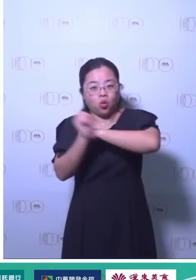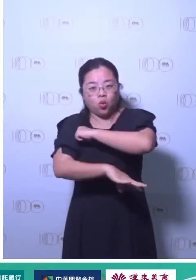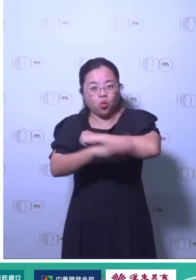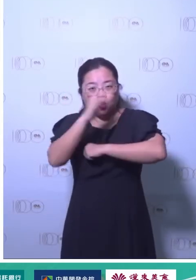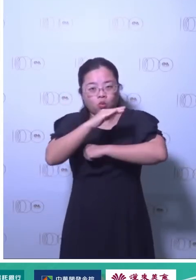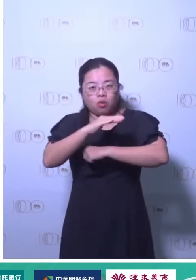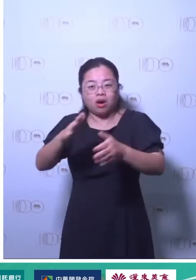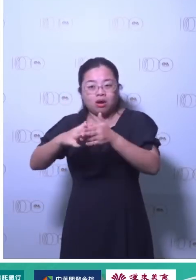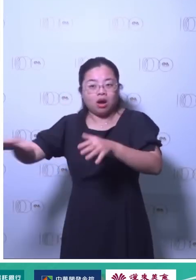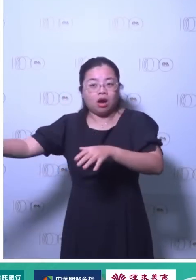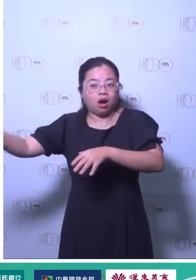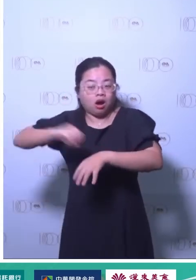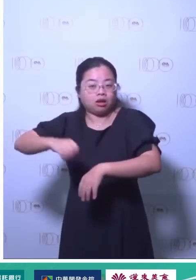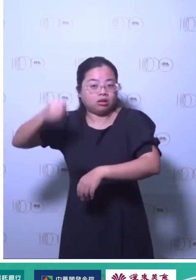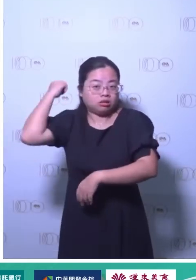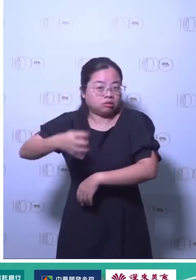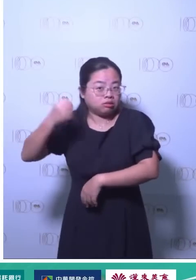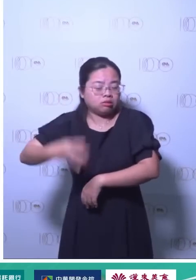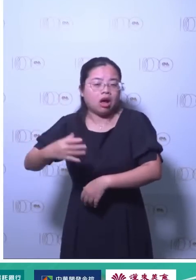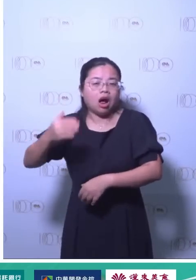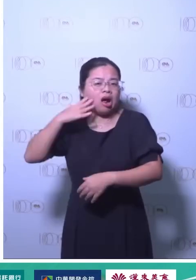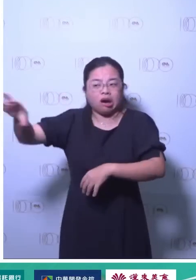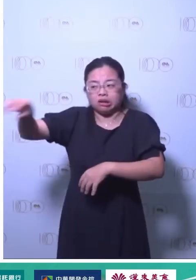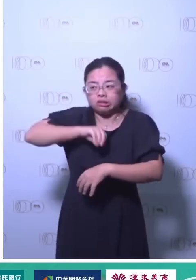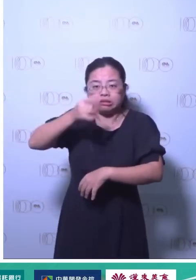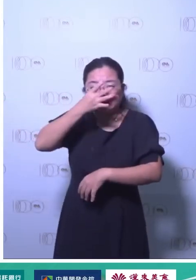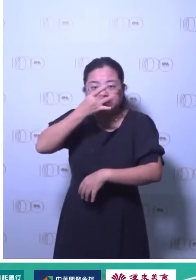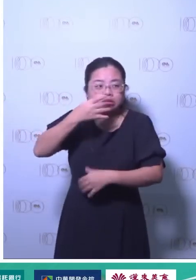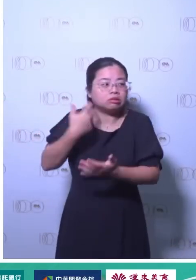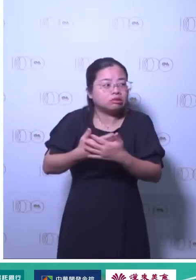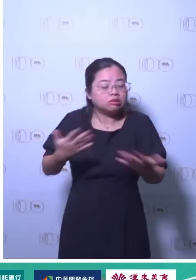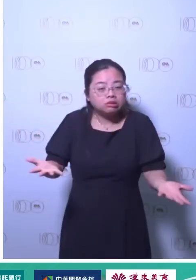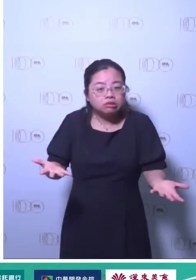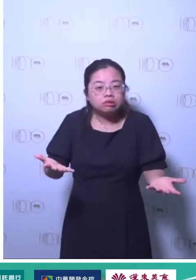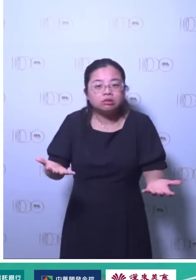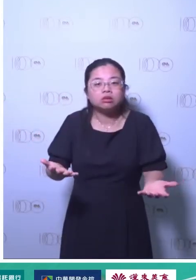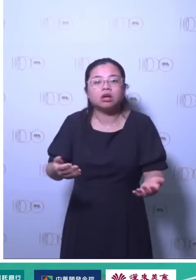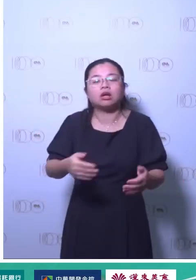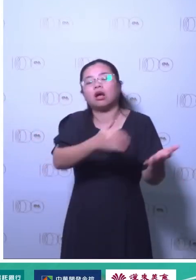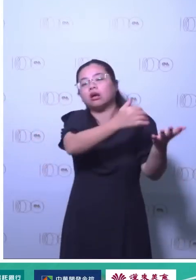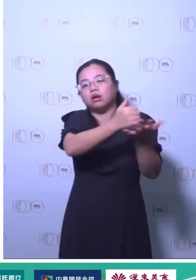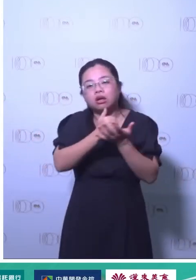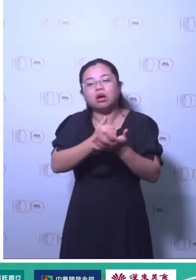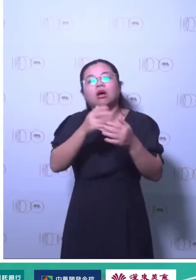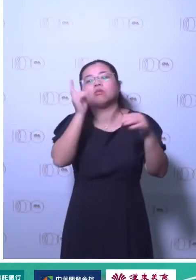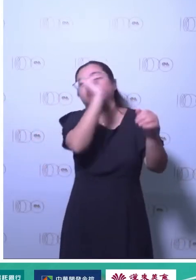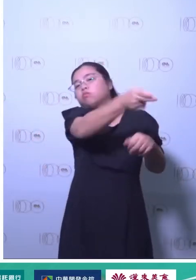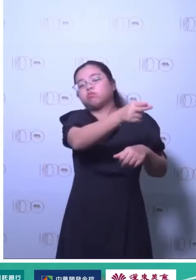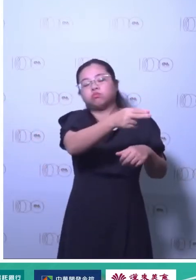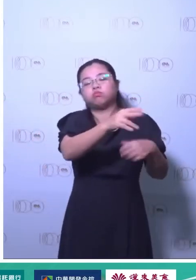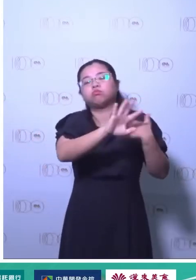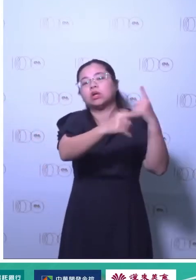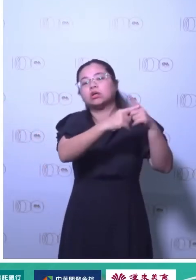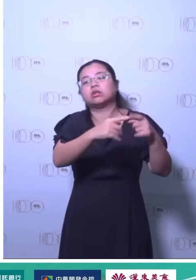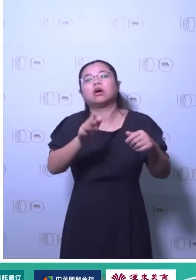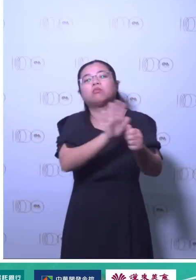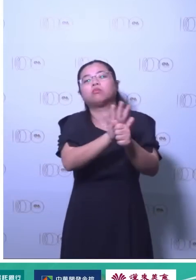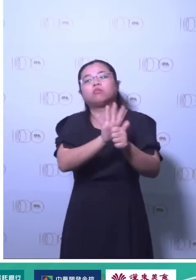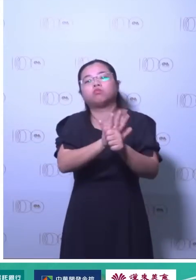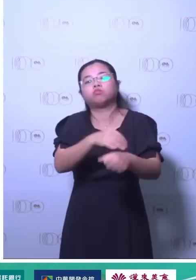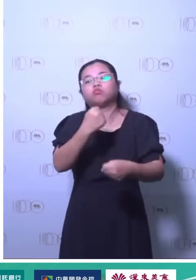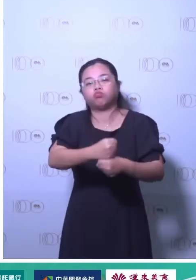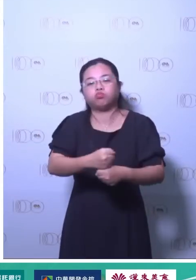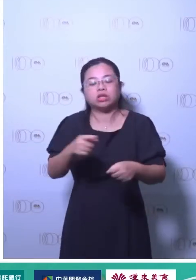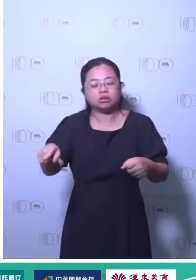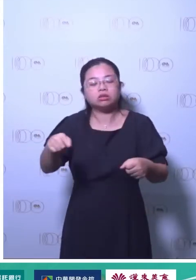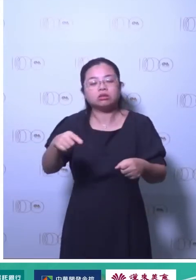东西是什么这个对不对抵消那抵消是什么它的白话就是你自己你排出去之后你要